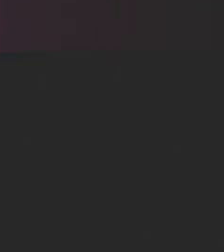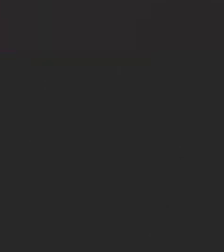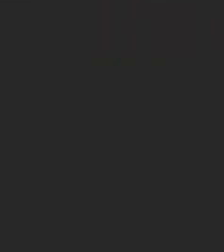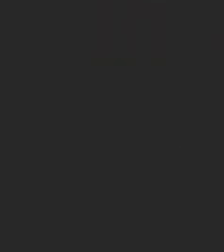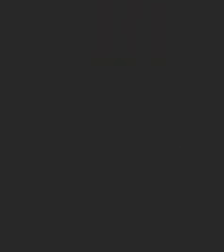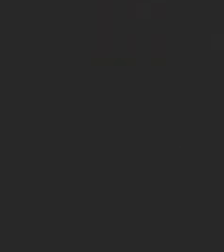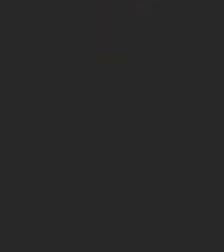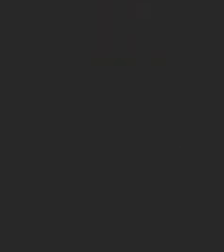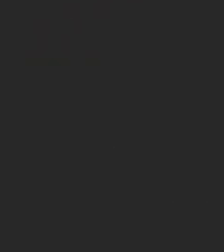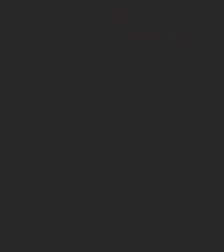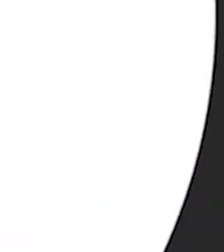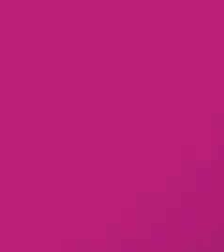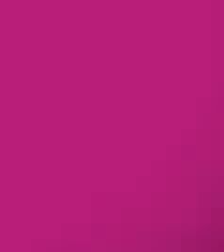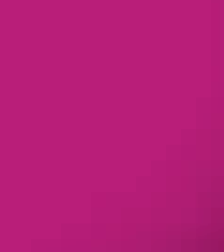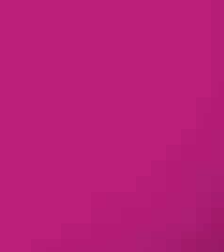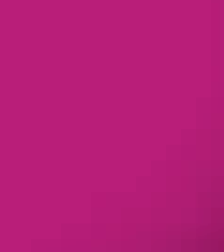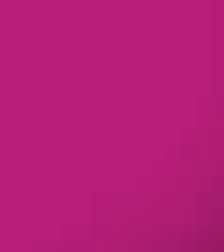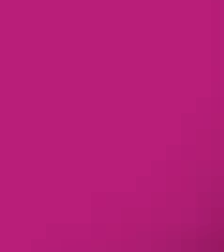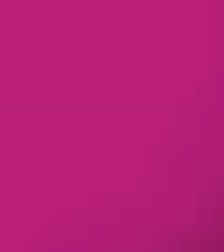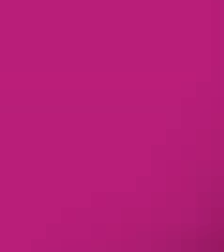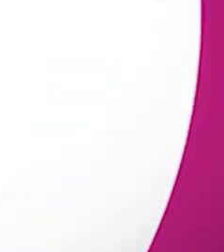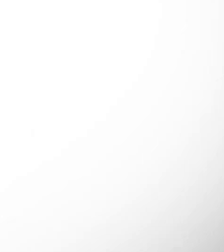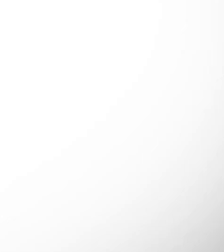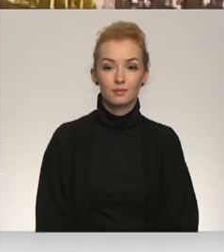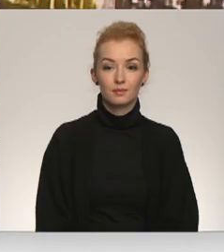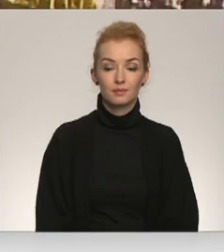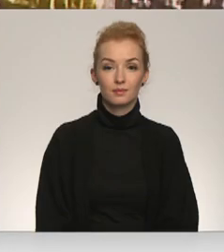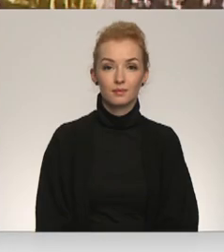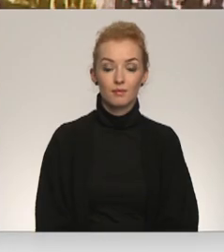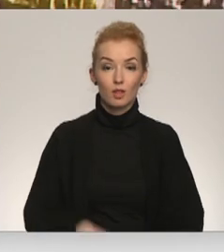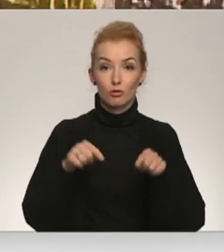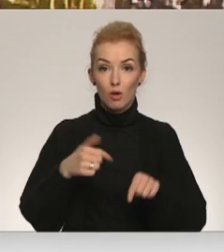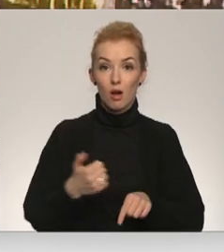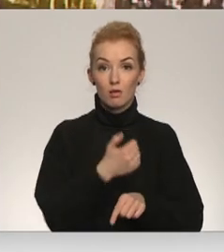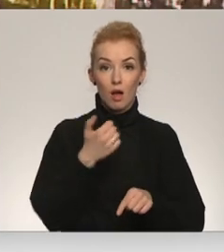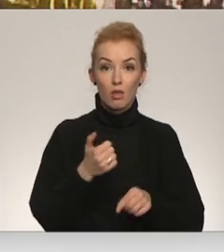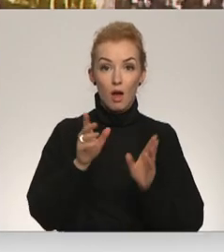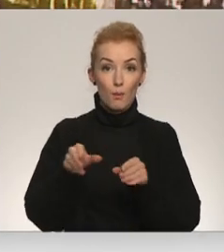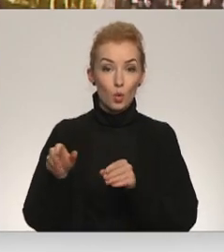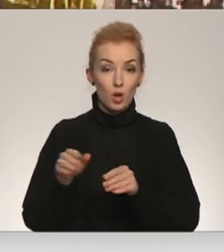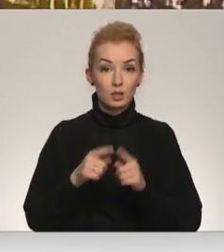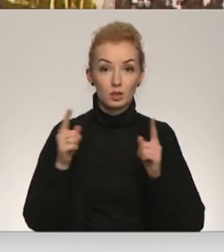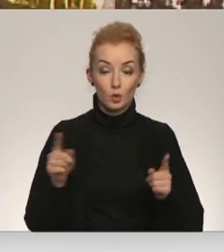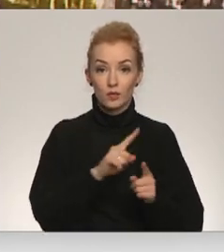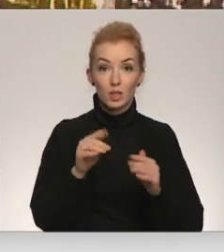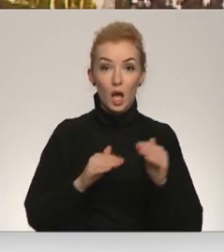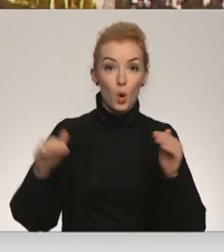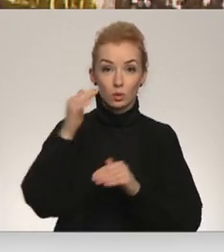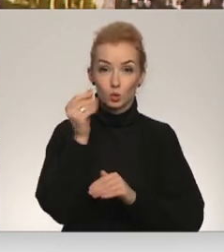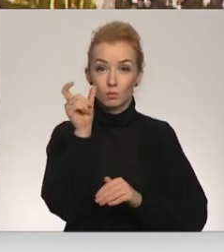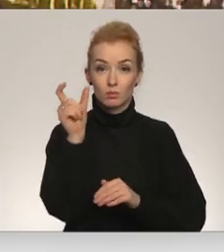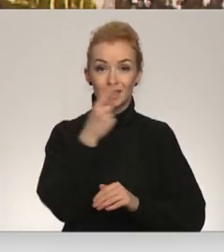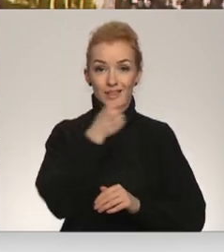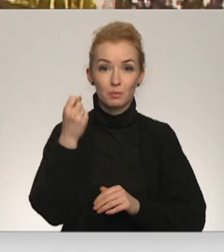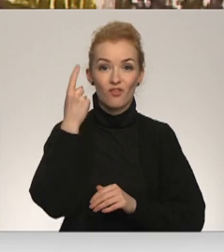Re, visi ēters ir te! Šā gadā apkuras sezonā visaugstākais tarifs – 101